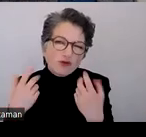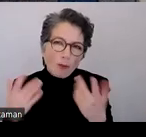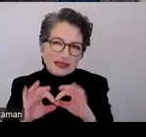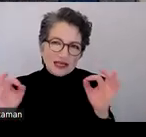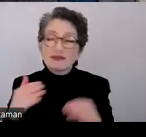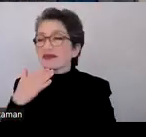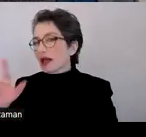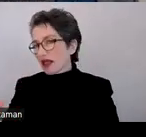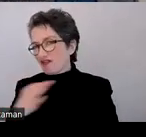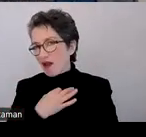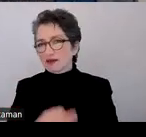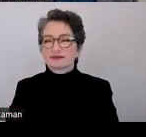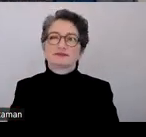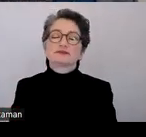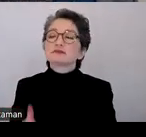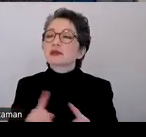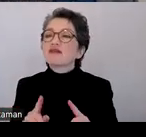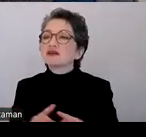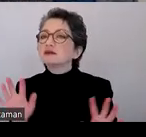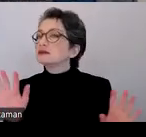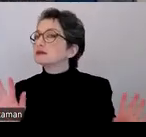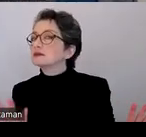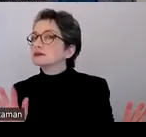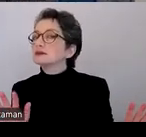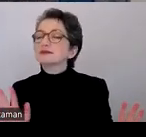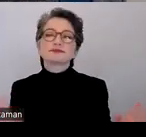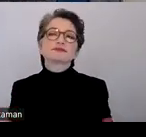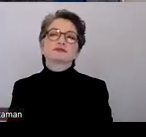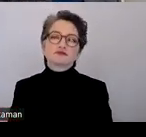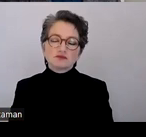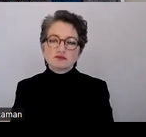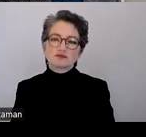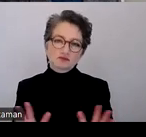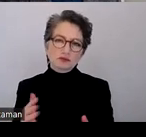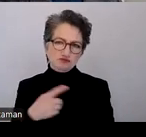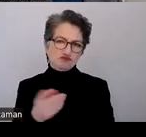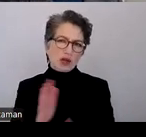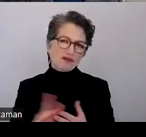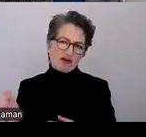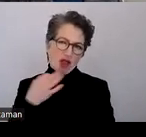Danke für die Frage. Habe ich sonst noch was übersehen an Fragen? Ne. Also stell sie einfach in der Fragen.